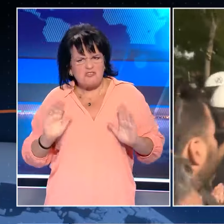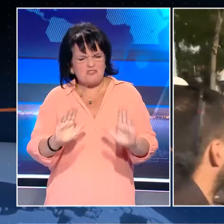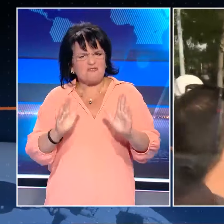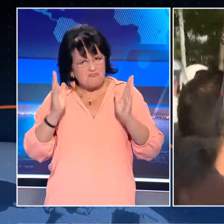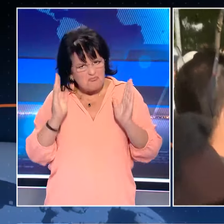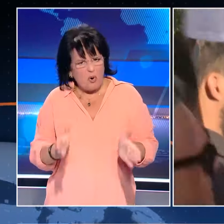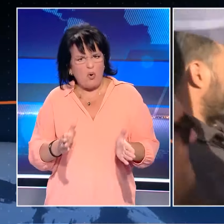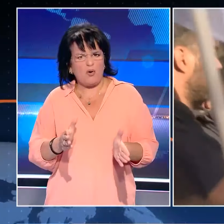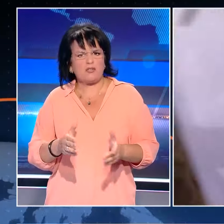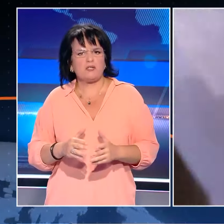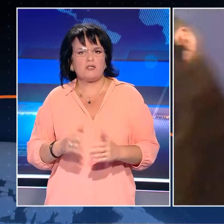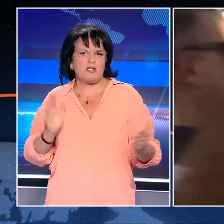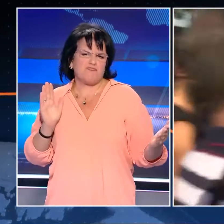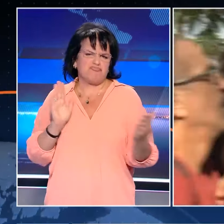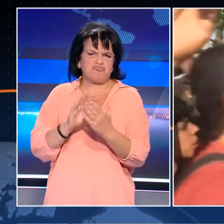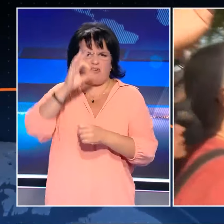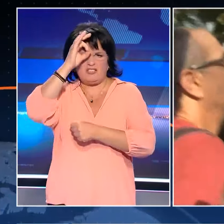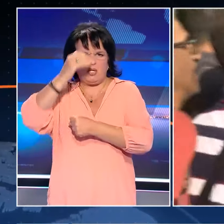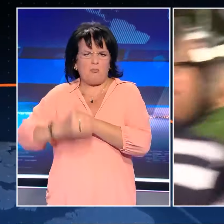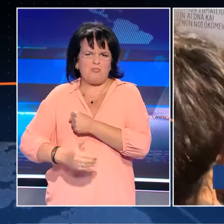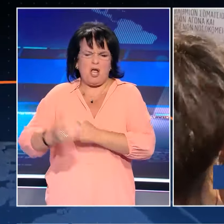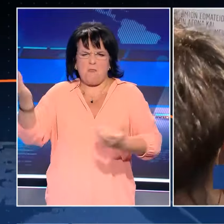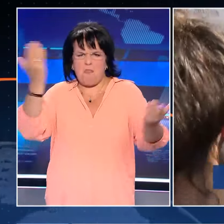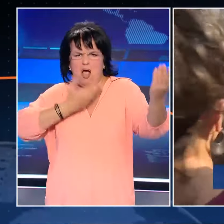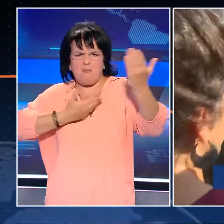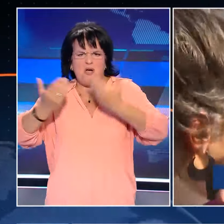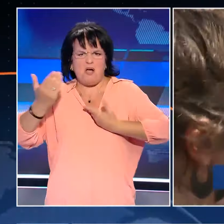Έρχονται αντιμέτωποι με τις δυνάμεις των ΜΑΤ. Καταγγέλνουν ότι χτυπήθηκαν.